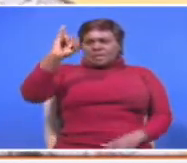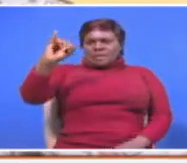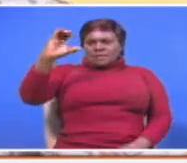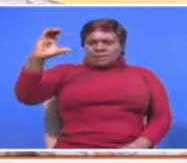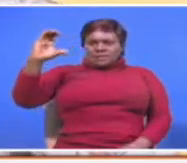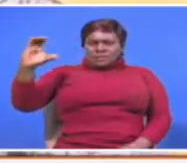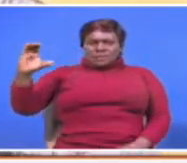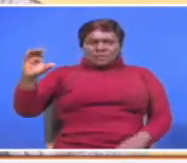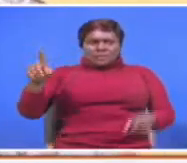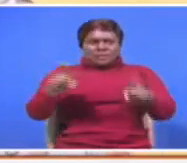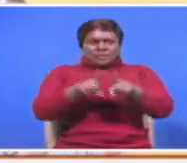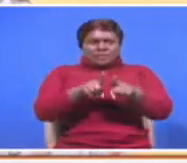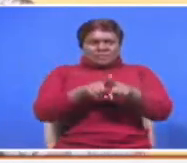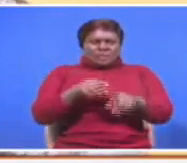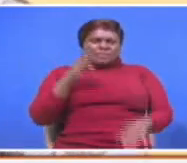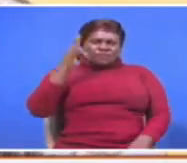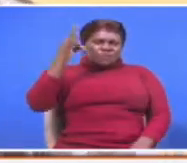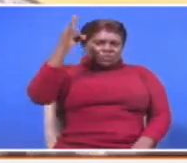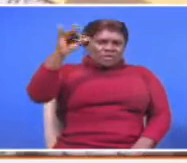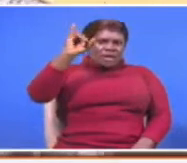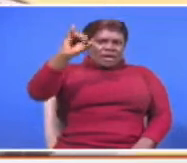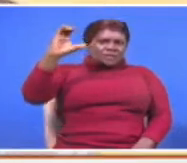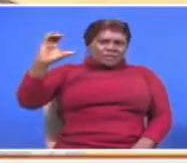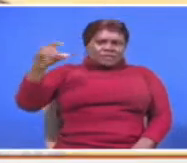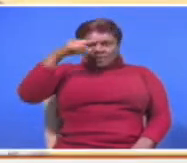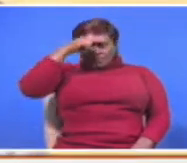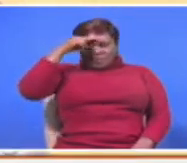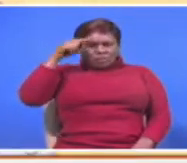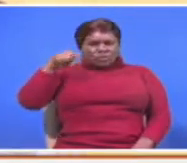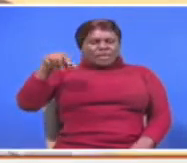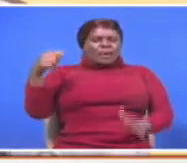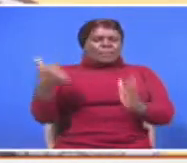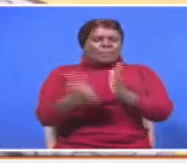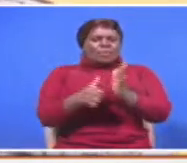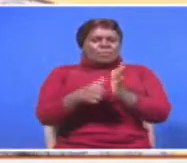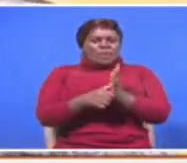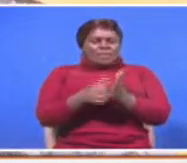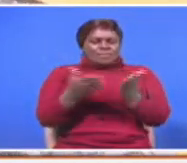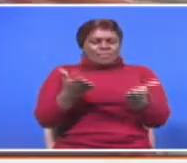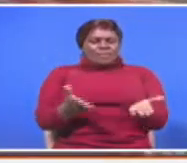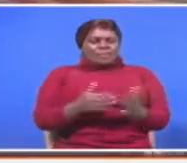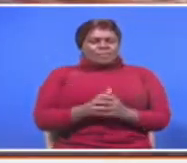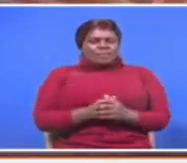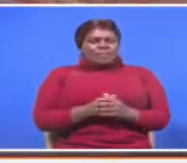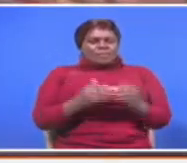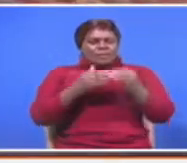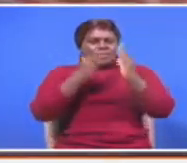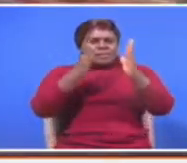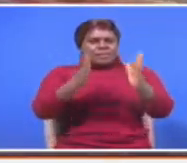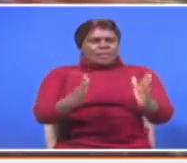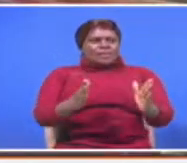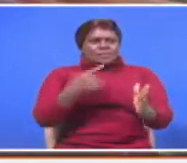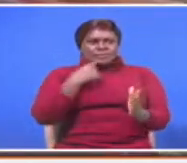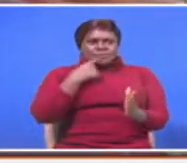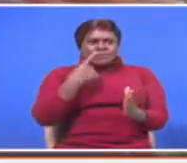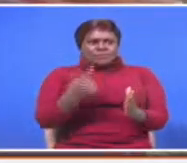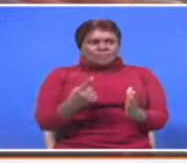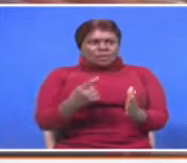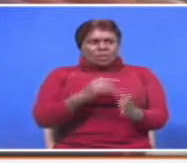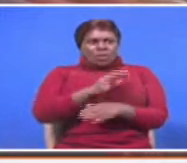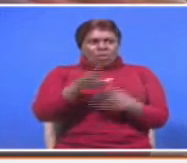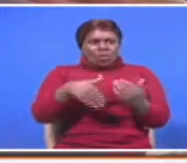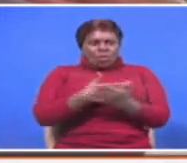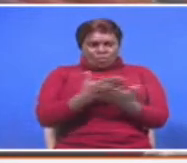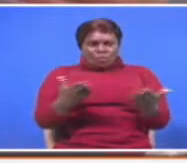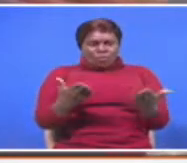and who are future suspects because of the atrocities we are seeing before us today. Viongozi hawa lisema kuwa licha ya